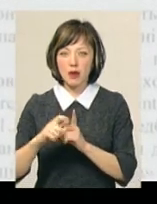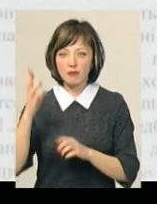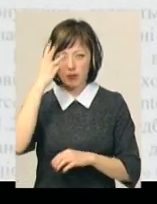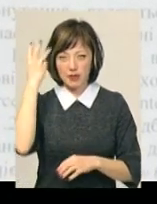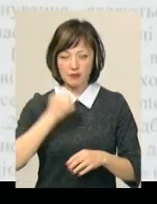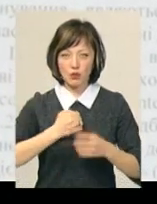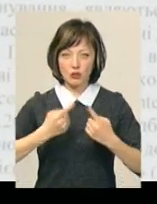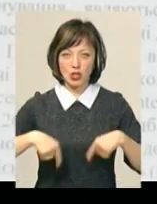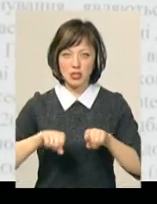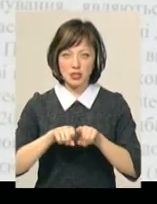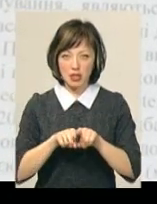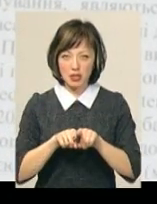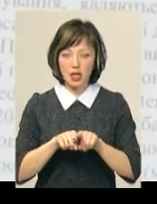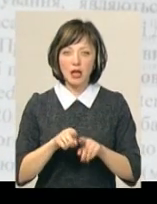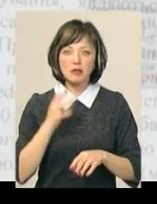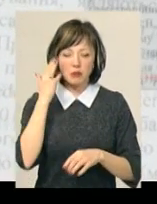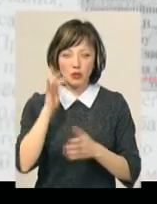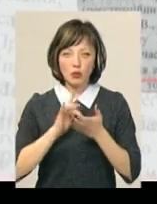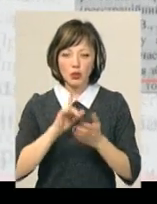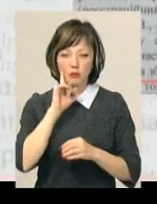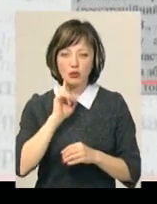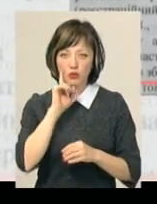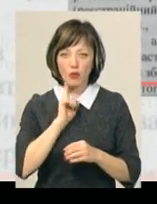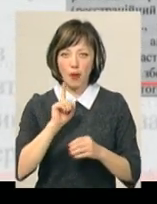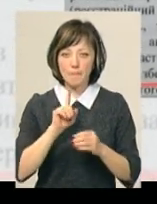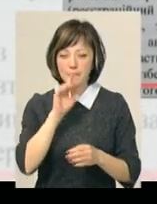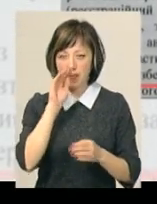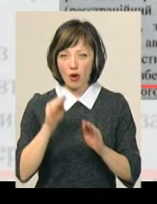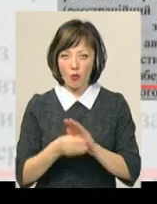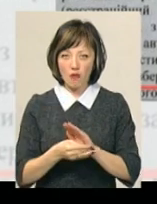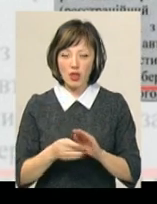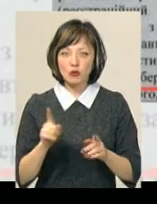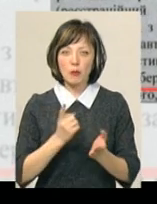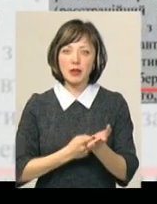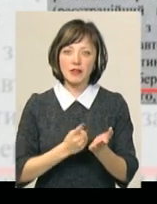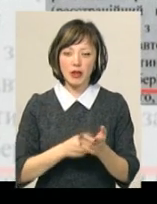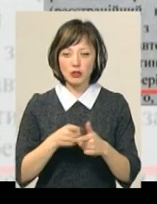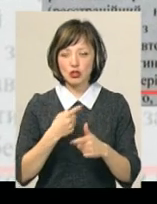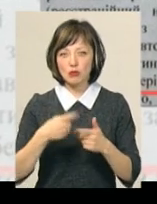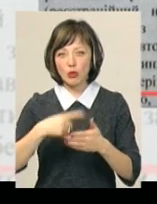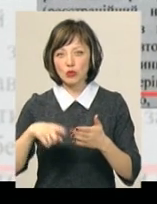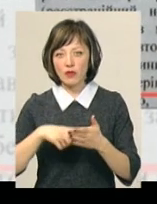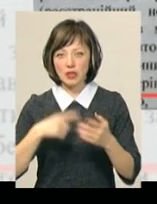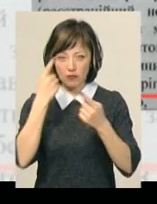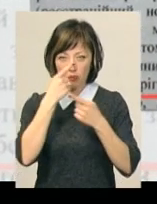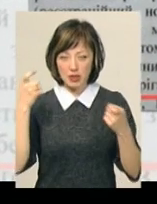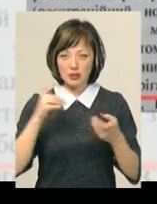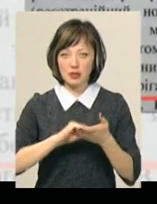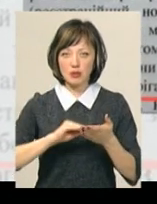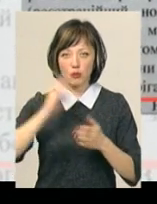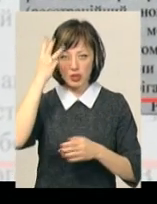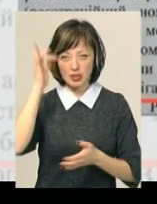Хмельницькій військовій частині з метою її тимчасового переховування. Аби підтвердити чи спростувати інформацію, редакція